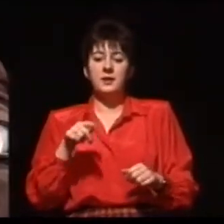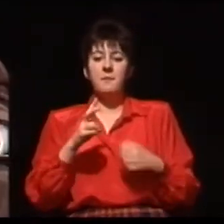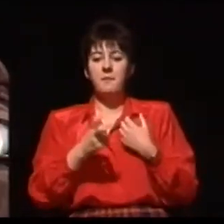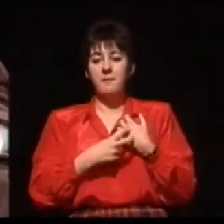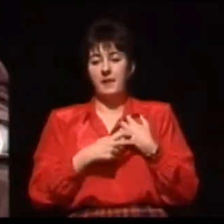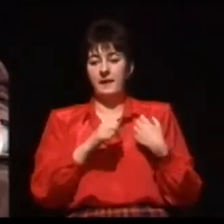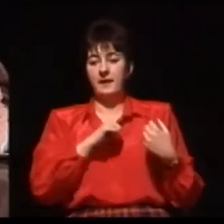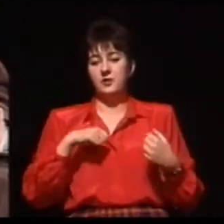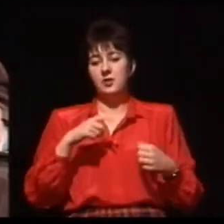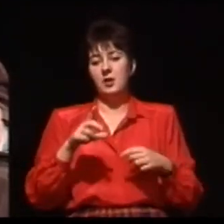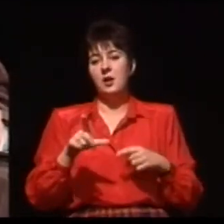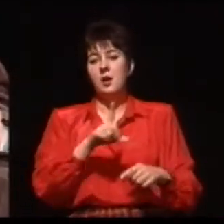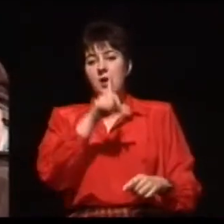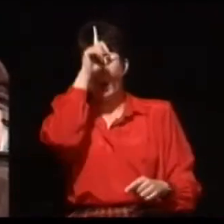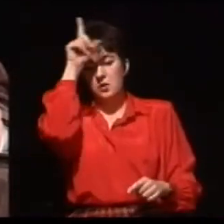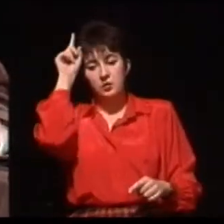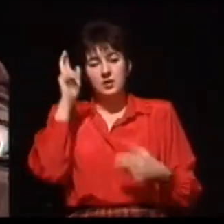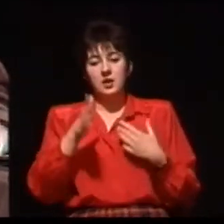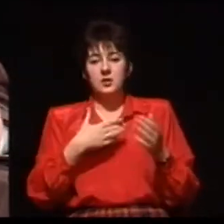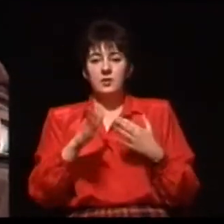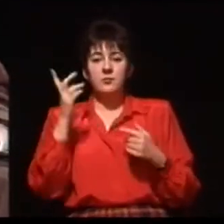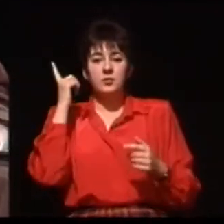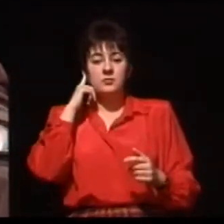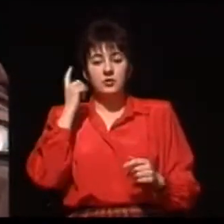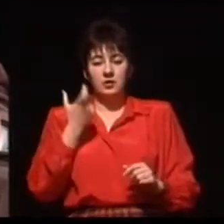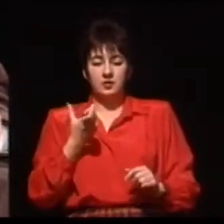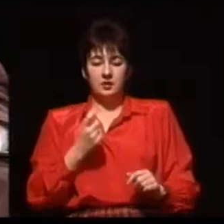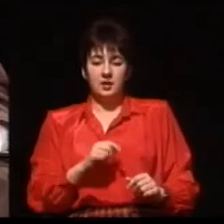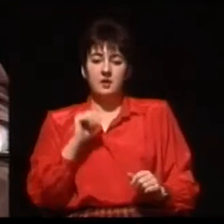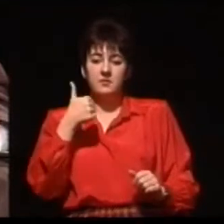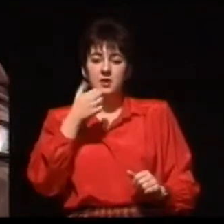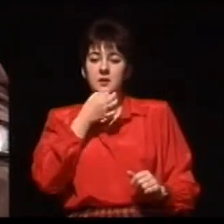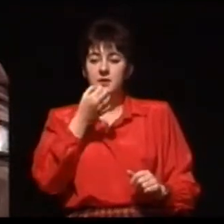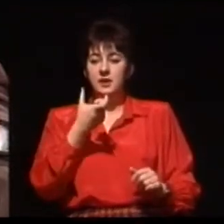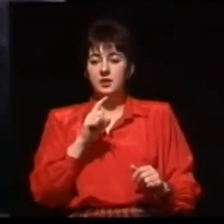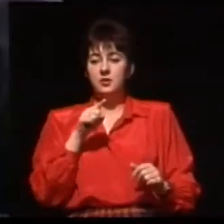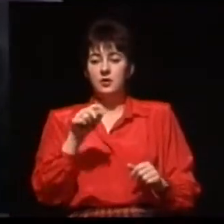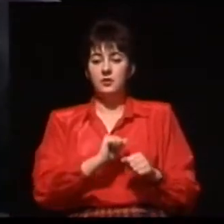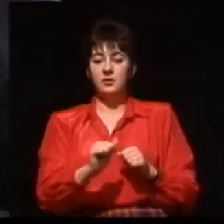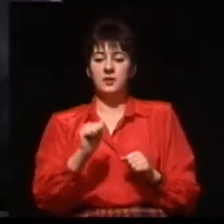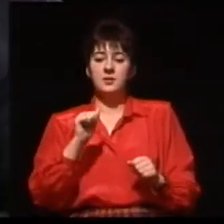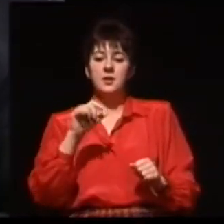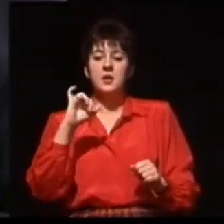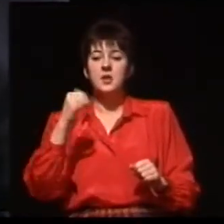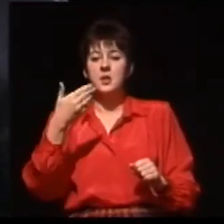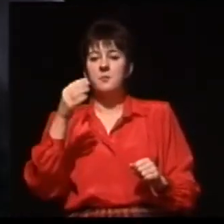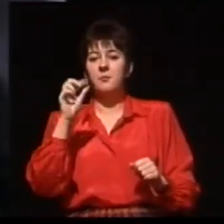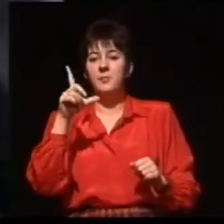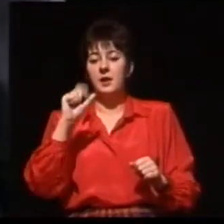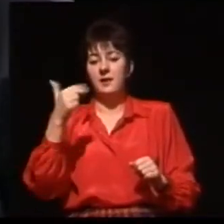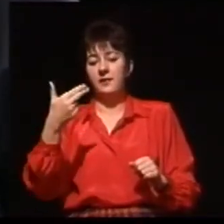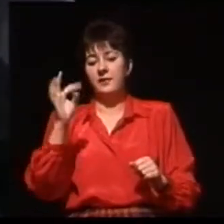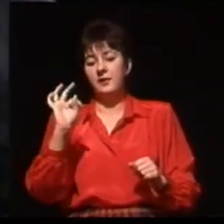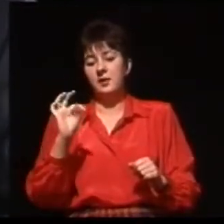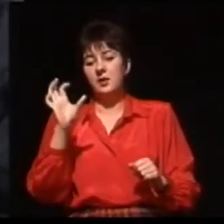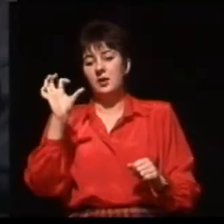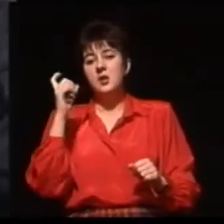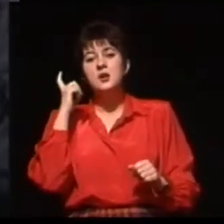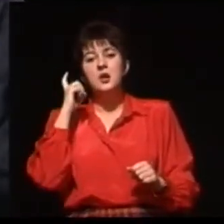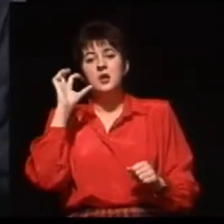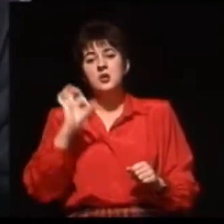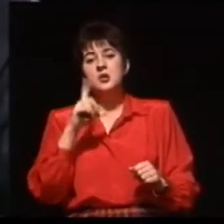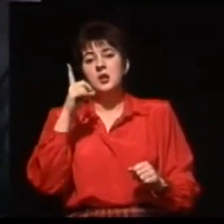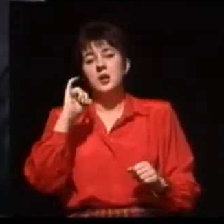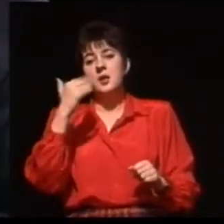Panie profesorze, pierwsze pytanie. Co to jest ten osławiony już implant ślimakowy? Dzień dobry Państwu, dziękuję bardzo za zaproszenie Niezależnej